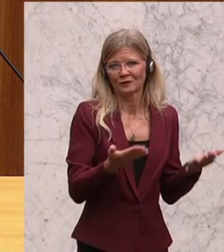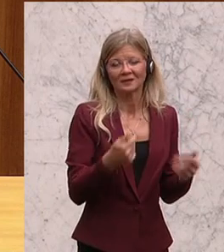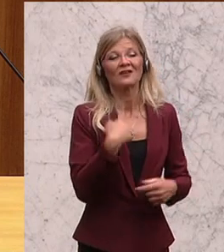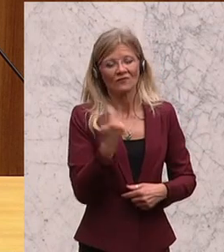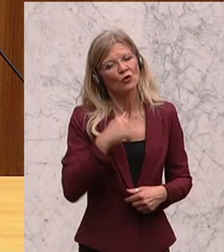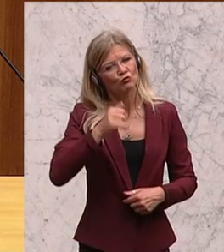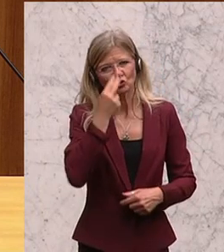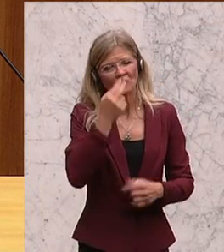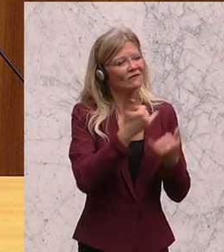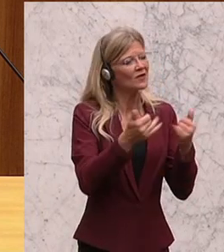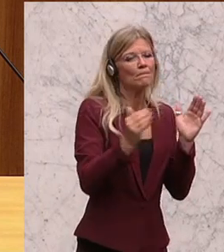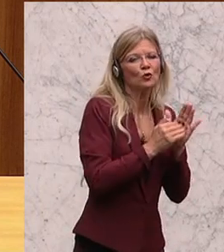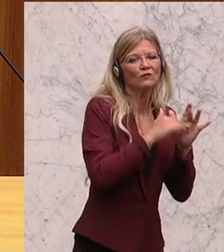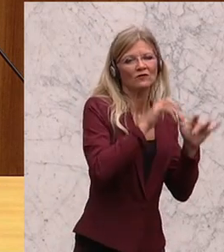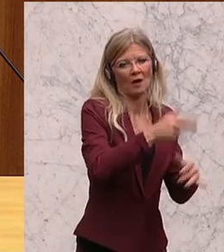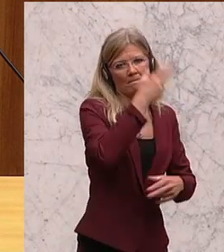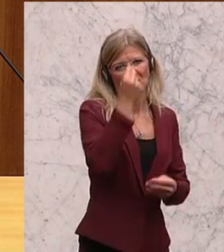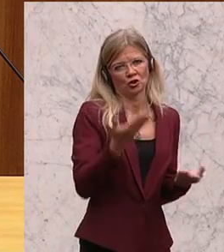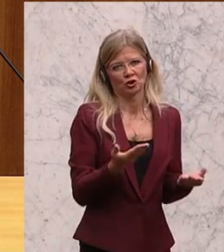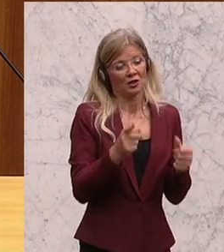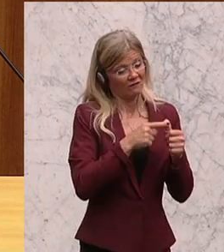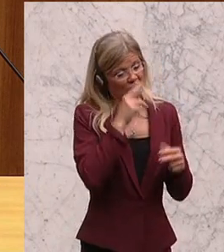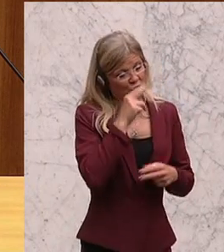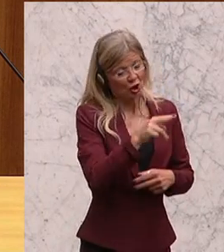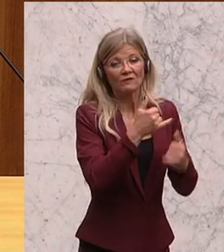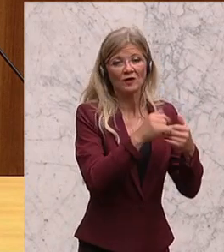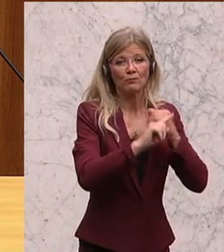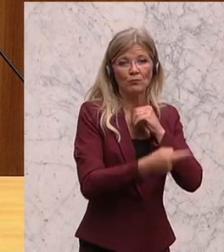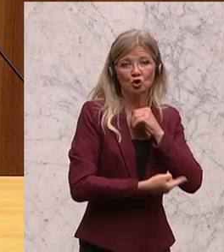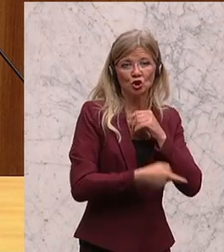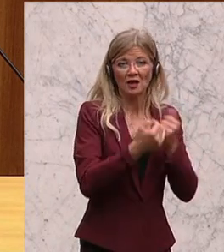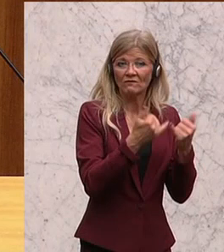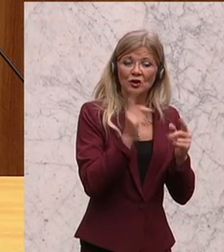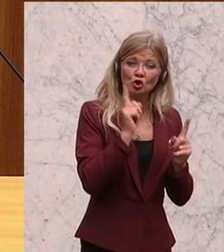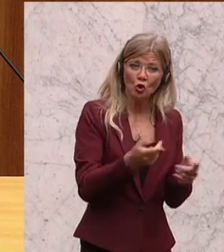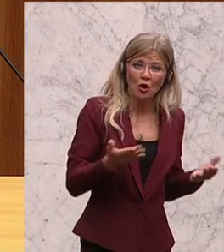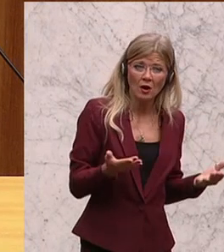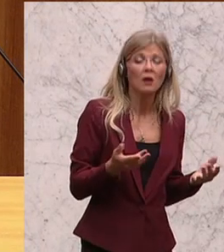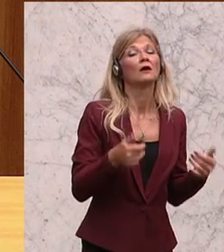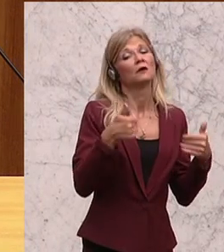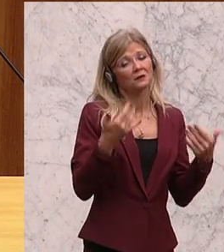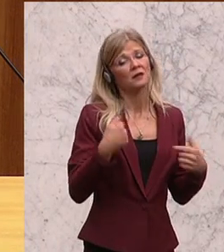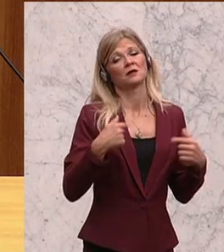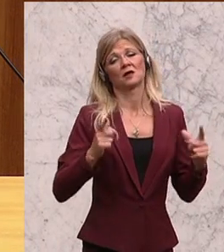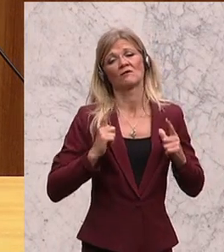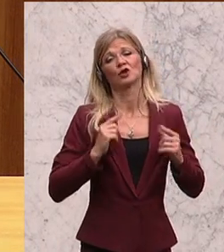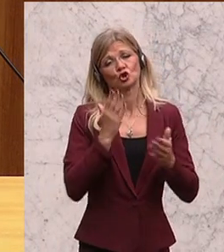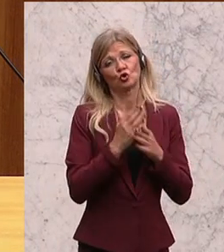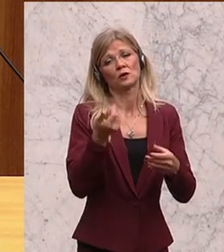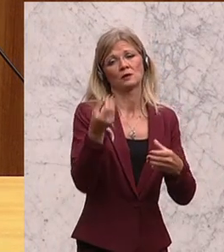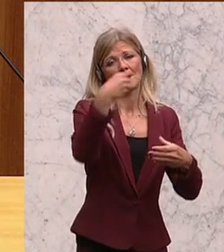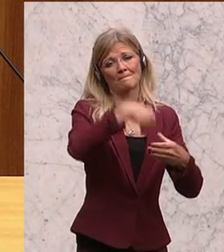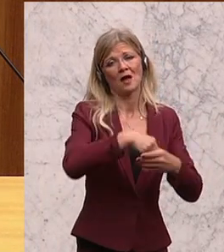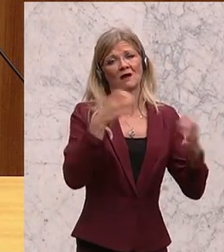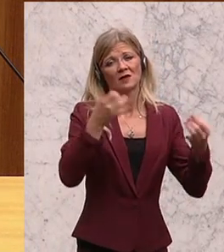Perspektiven der Budgetpolitik geht, dann erwarte ich mir auch, dass es um Themen geht, die die